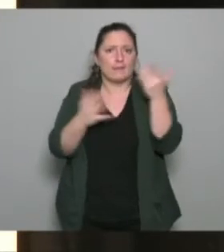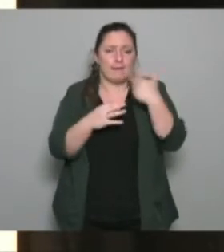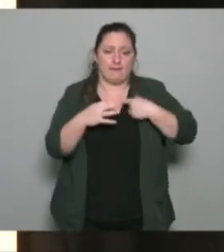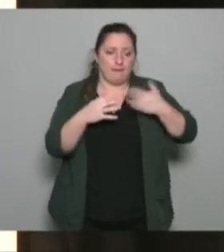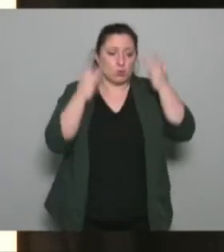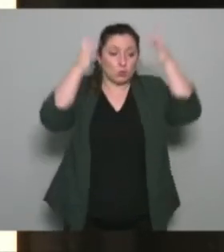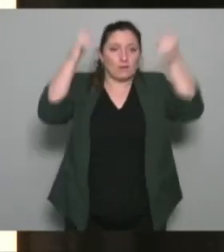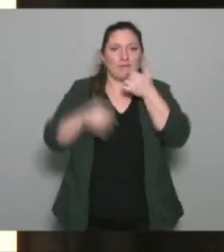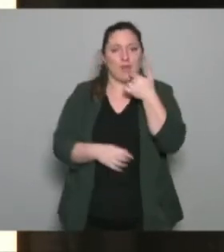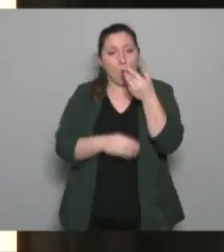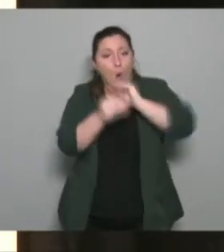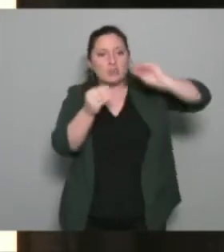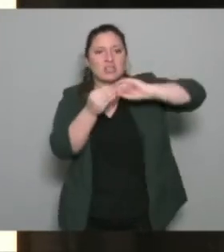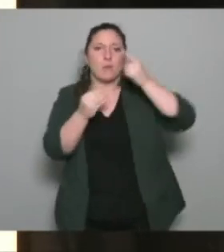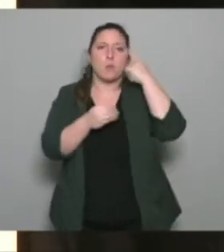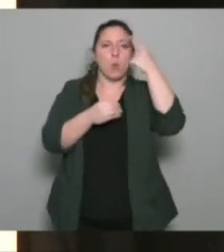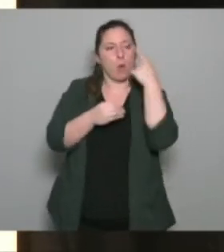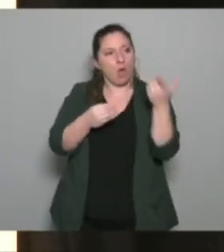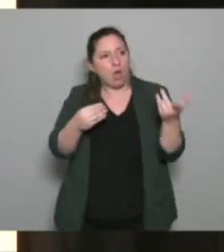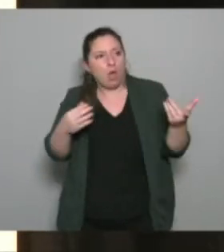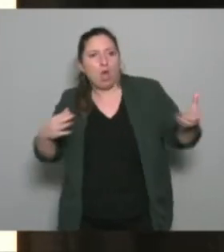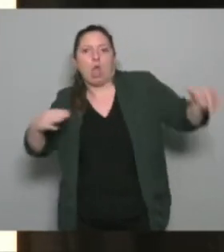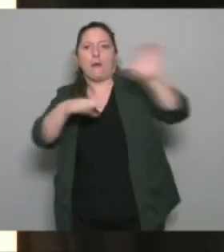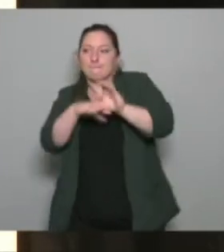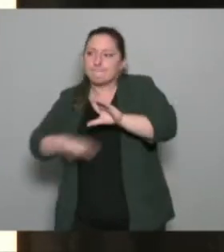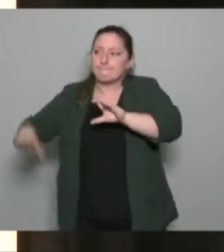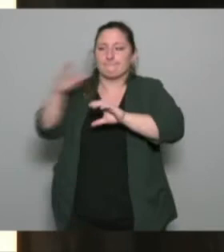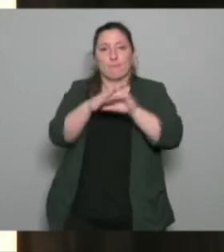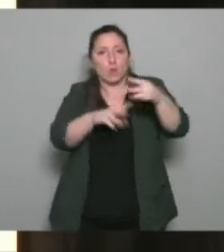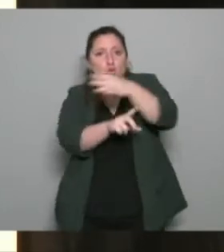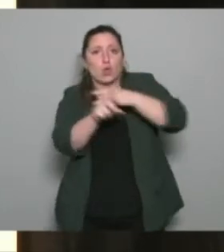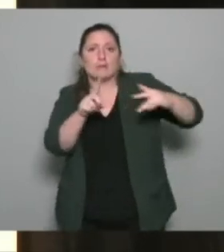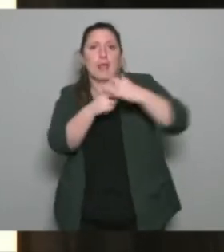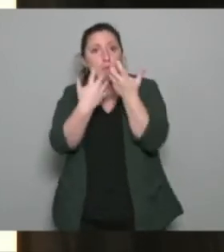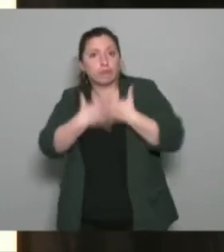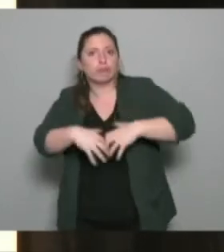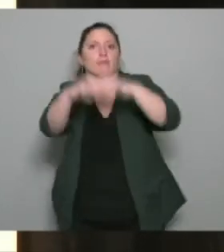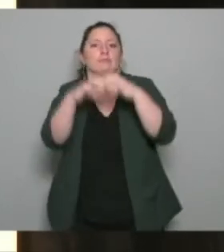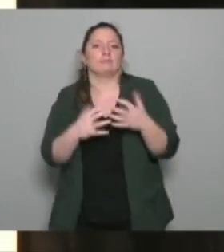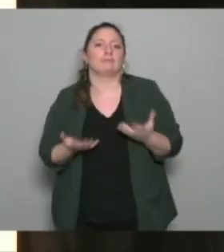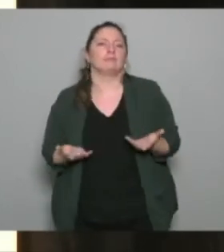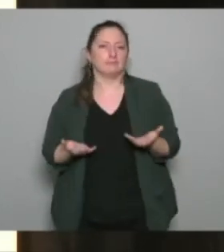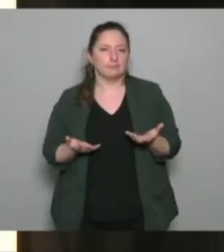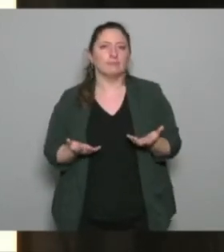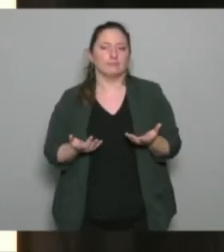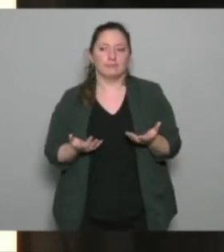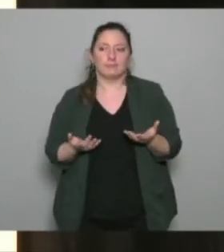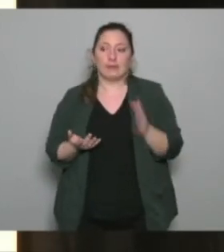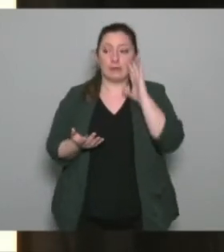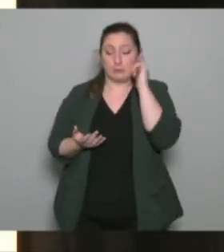vivre ensemble pour pouvoir faire du social voilà et donc je pense qu'aujourd'hui